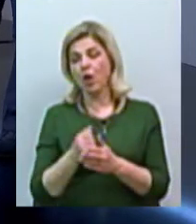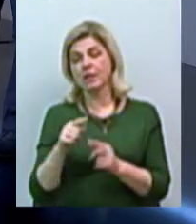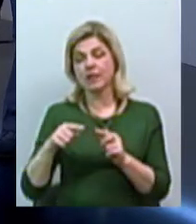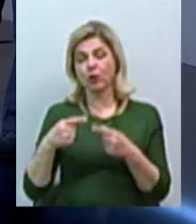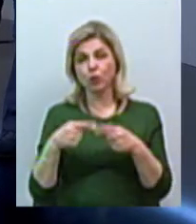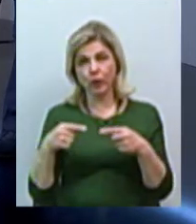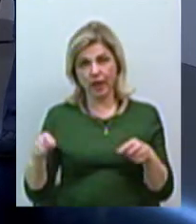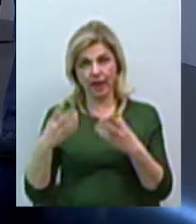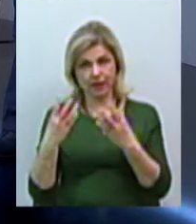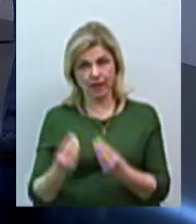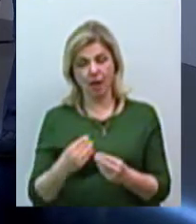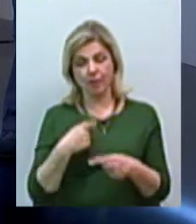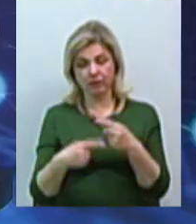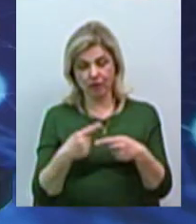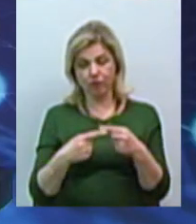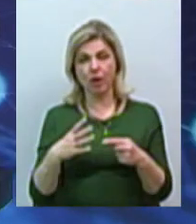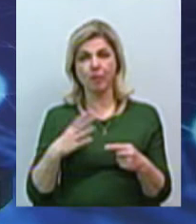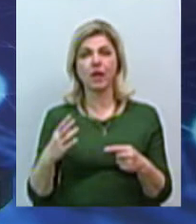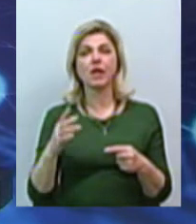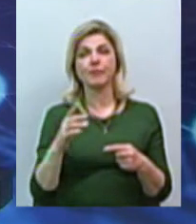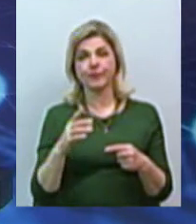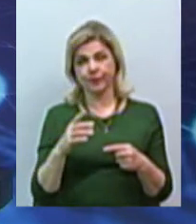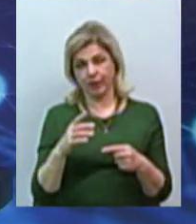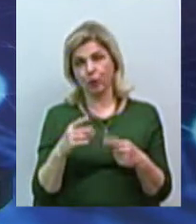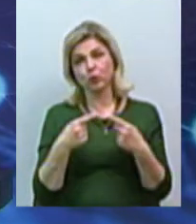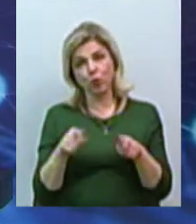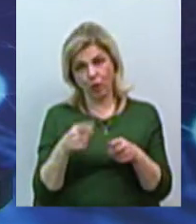відбувалося згідно фактичних показань приладу обліку.